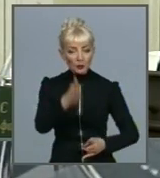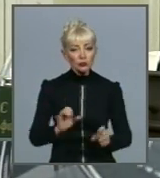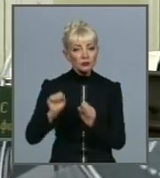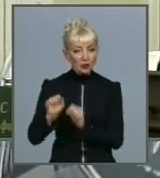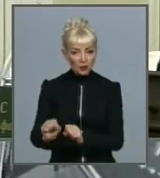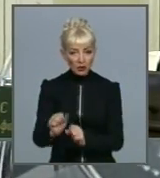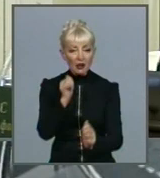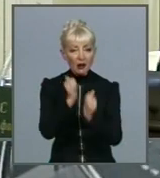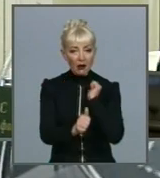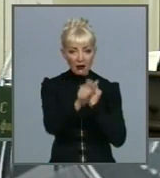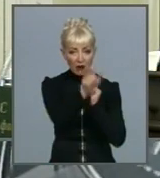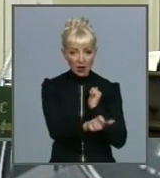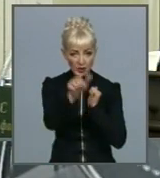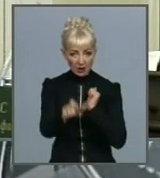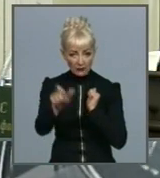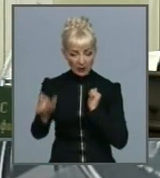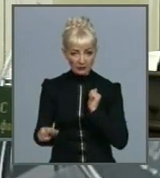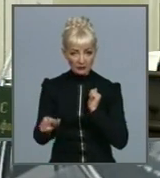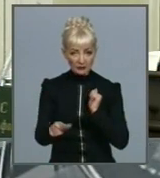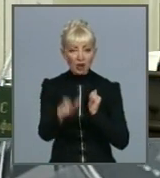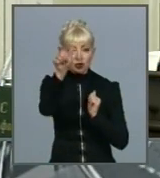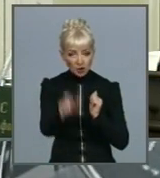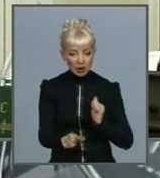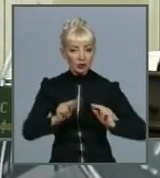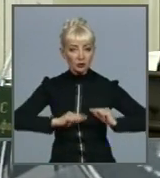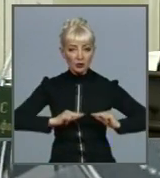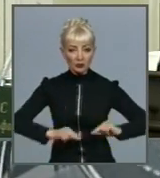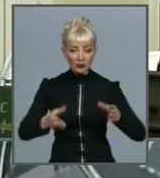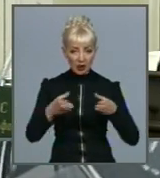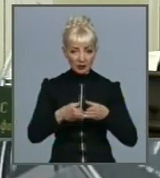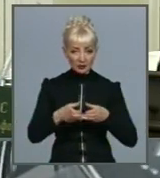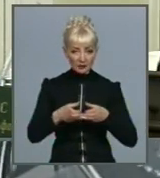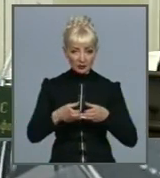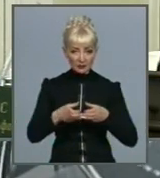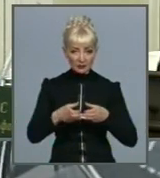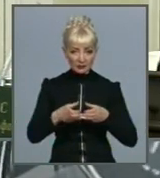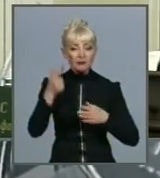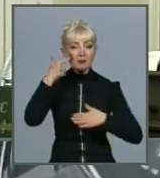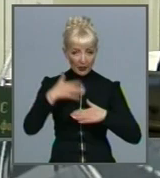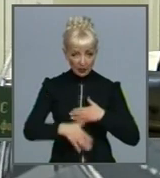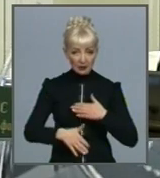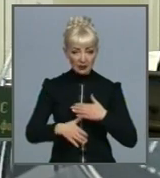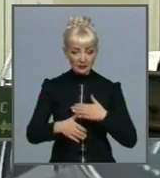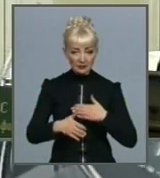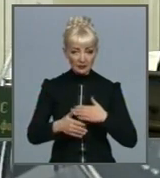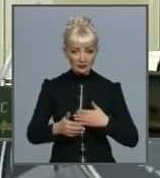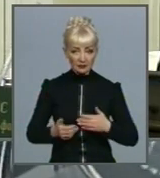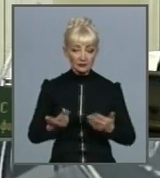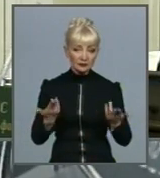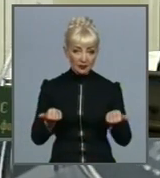члена трудового колективу. Понятно? Все.